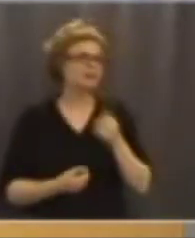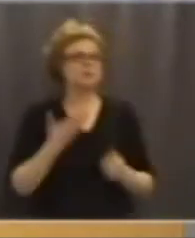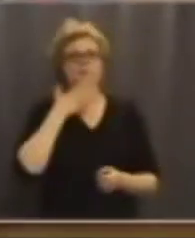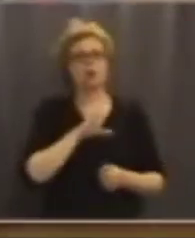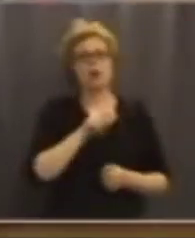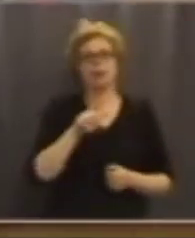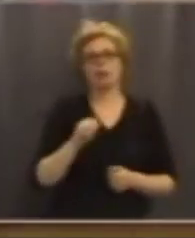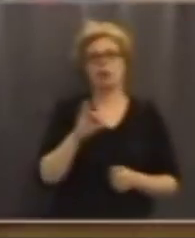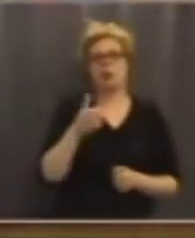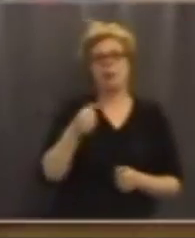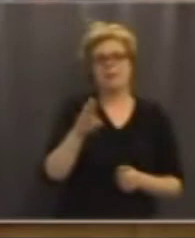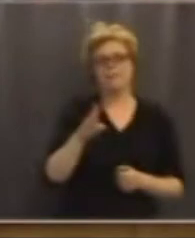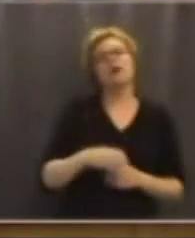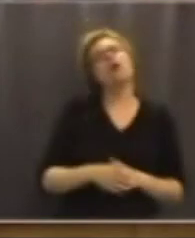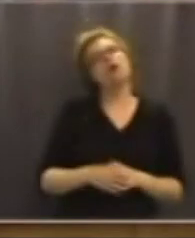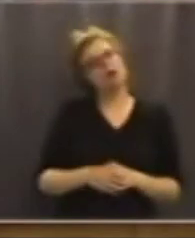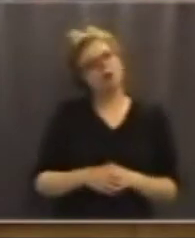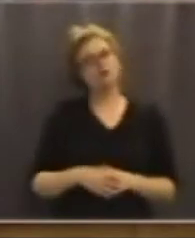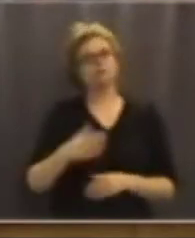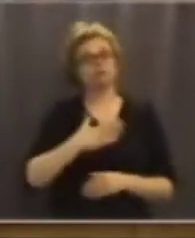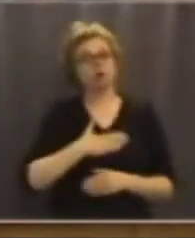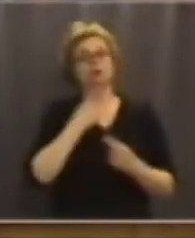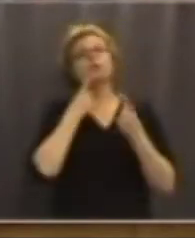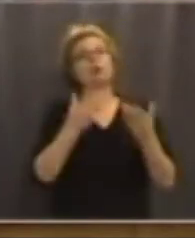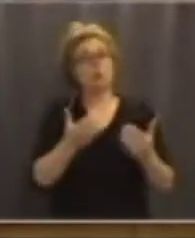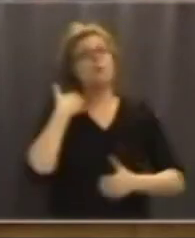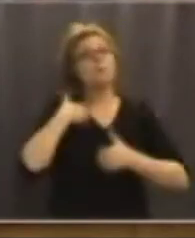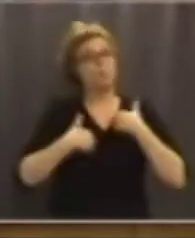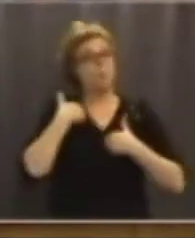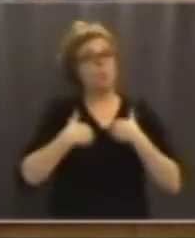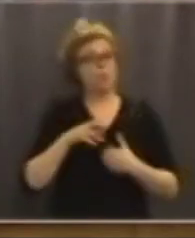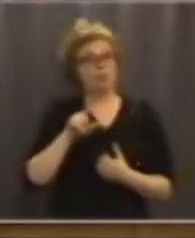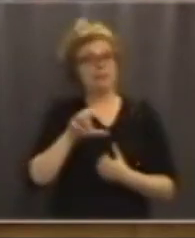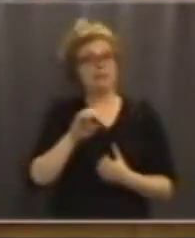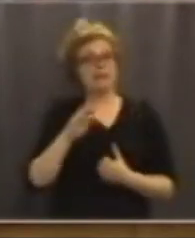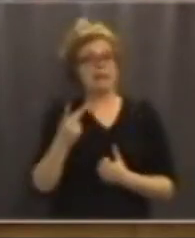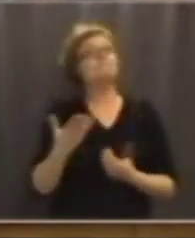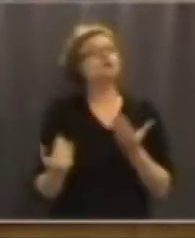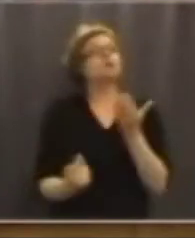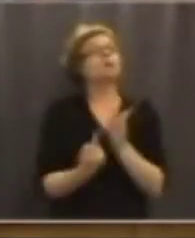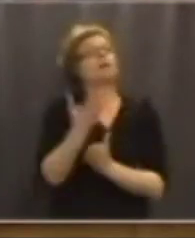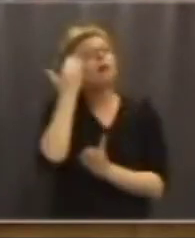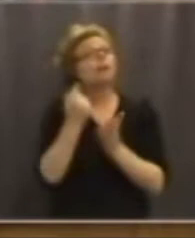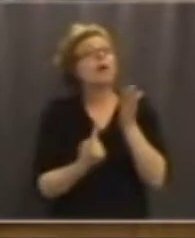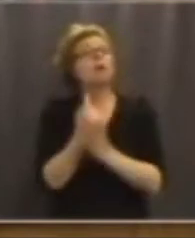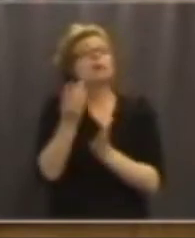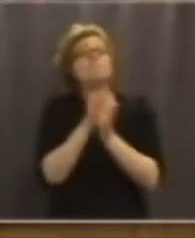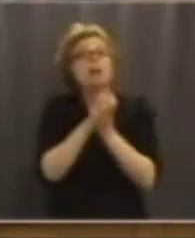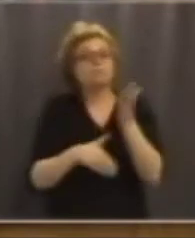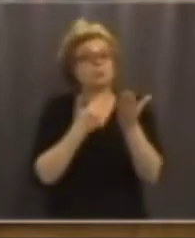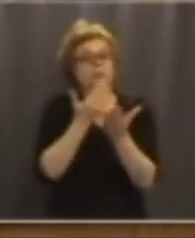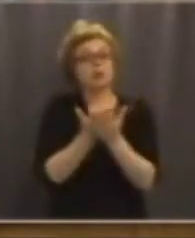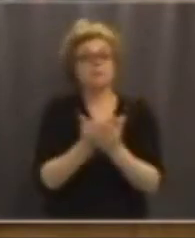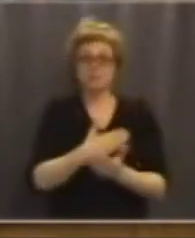Genmäle Annette Höglund. Jag ger uttryck för en oro här Nils-Erik. Vad som kan hända med de här förslagen som vi faktiskt ska